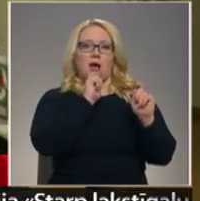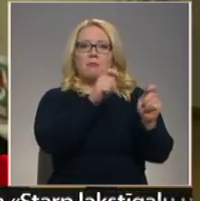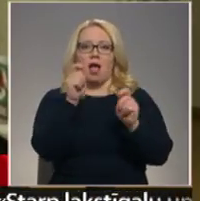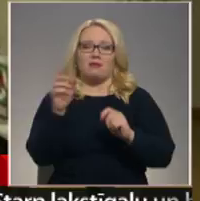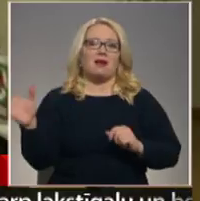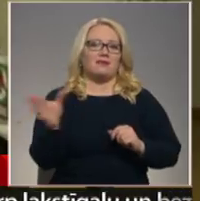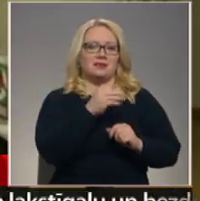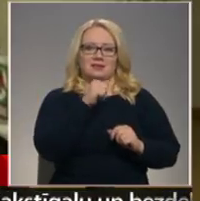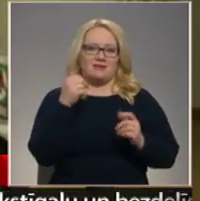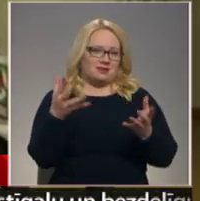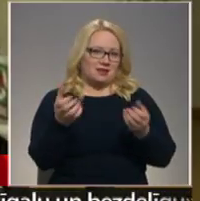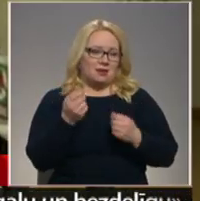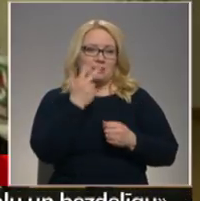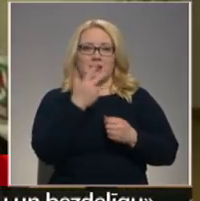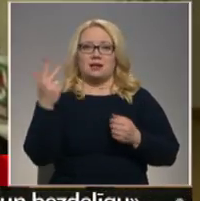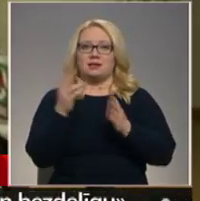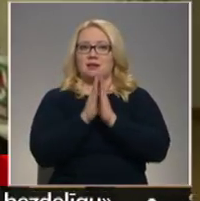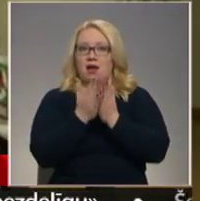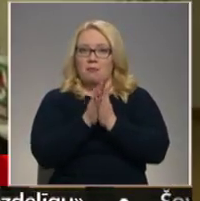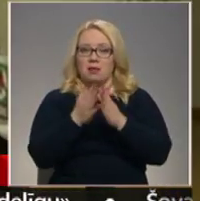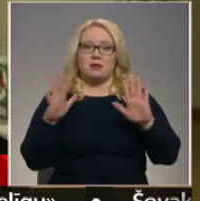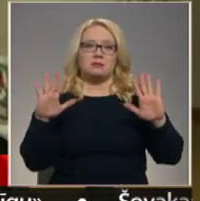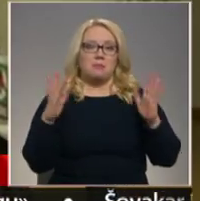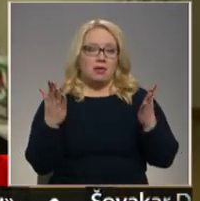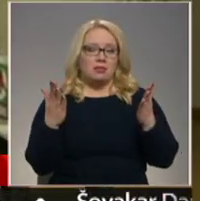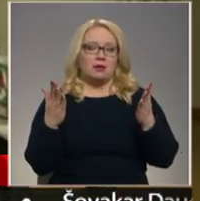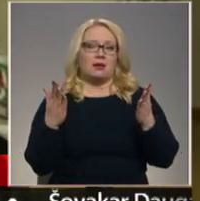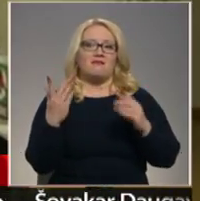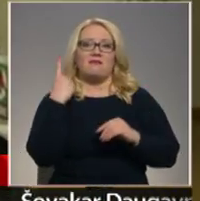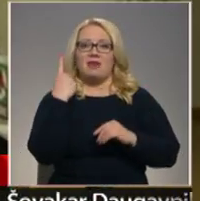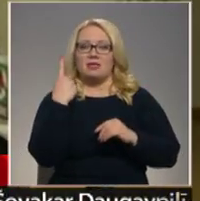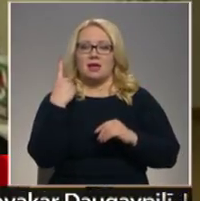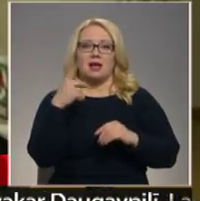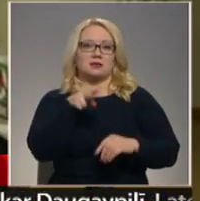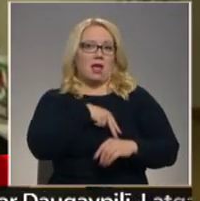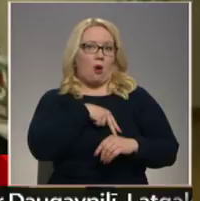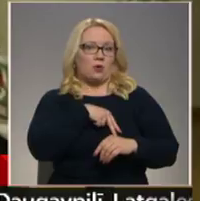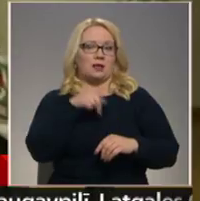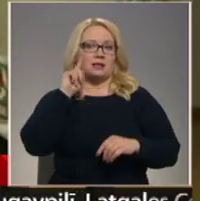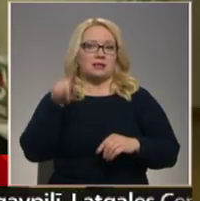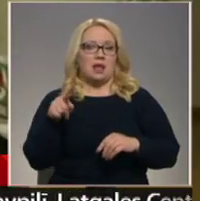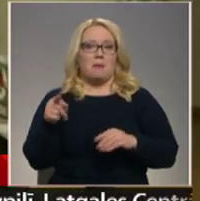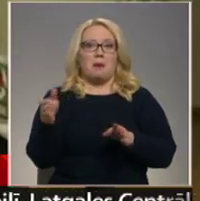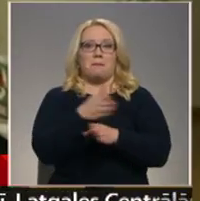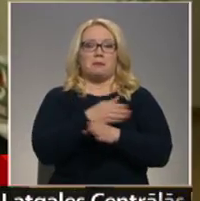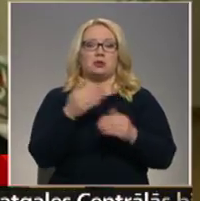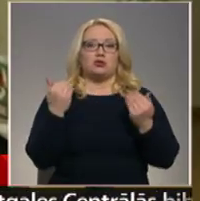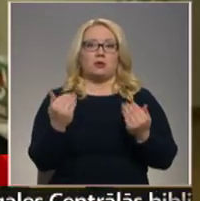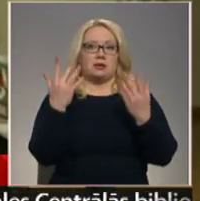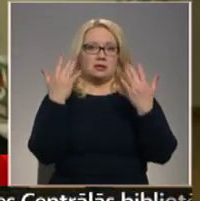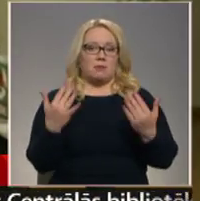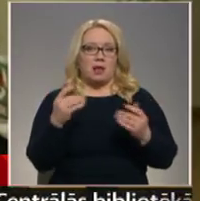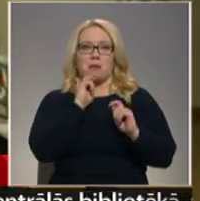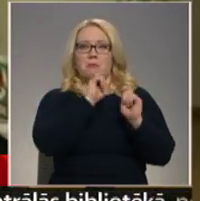nesaņems viss šīs 33 grāmatas, bet vienīgais lauriāts, kurš bija zināms jau pirms šī vakar ceremonijas, ir